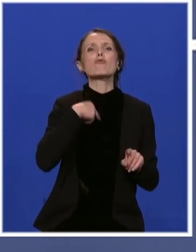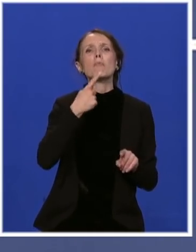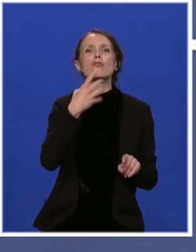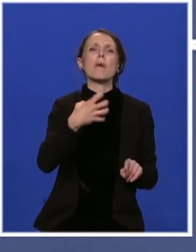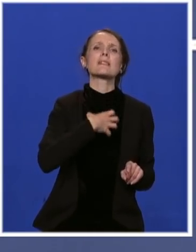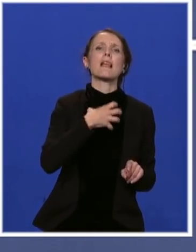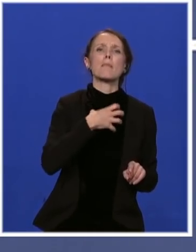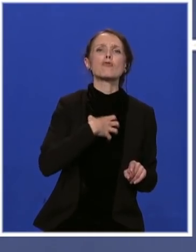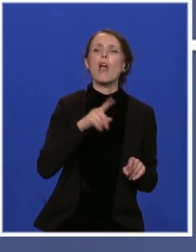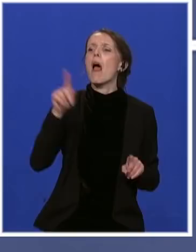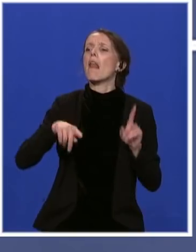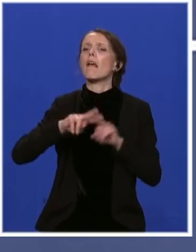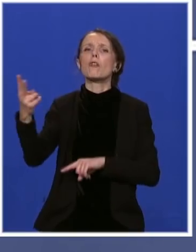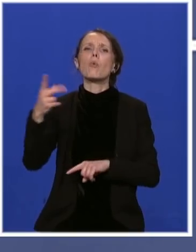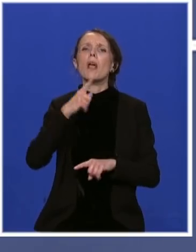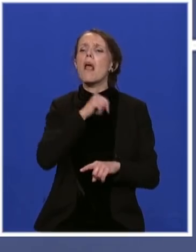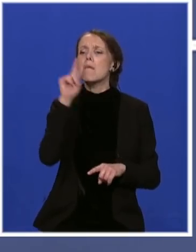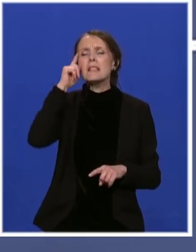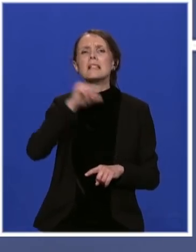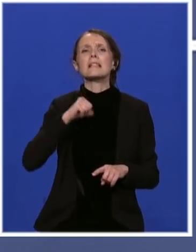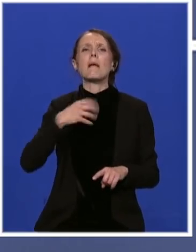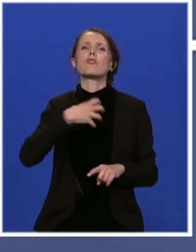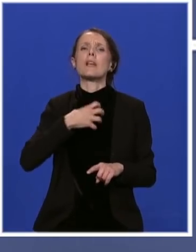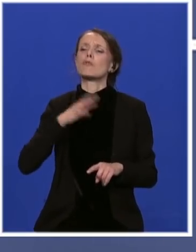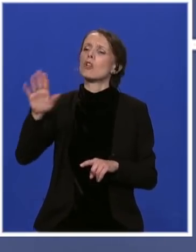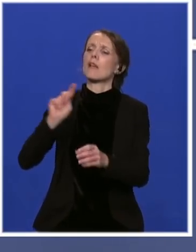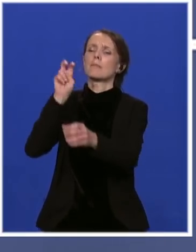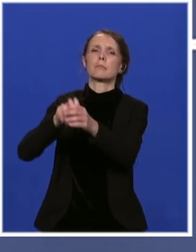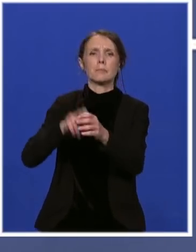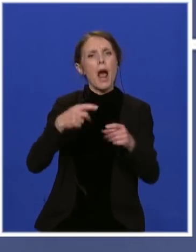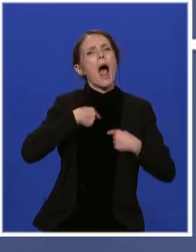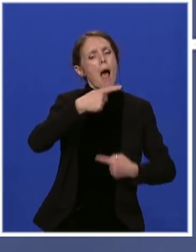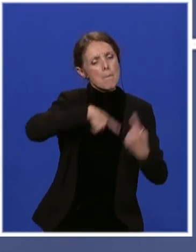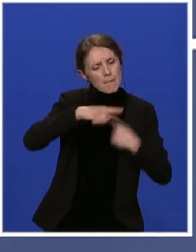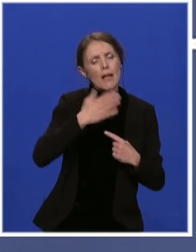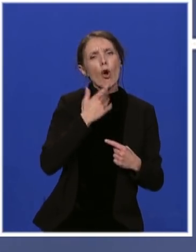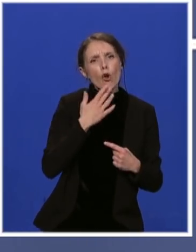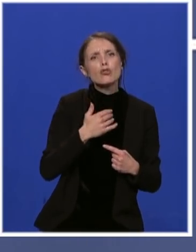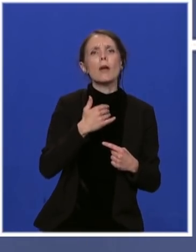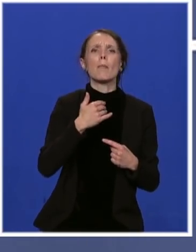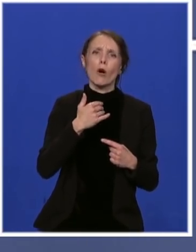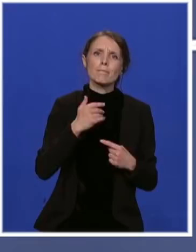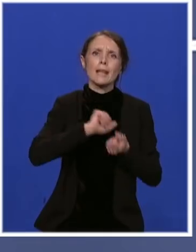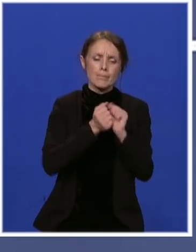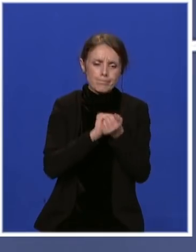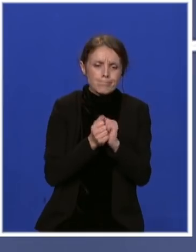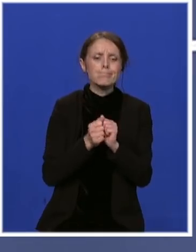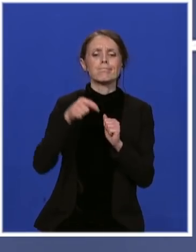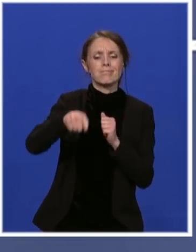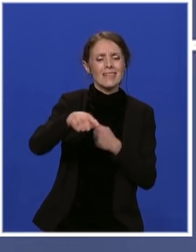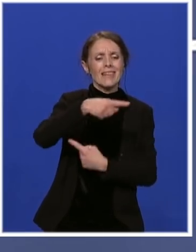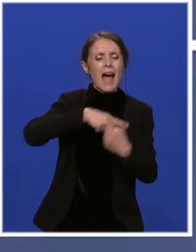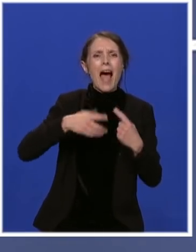na nekoj druge strani. A mi ćemo ovdje da se postaramo da malo brže i malo bolje uredimo međusobne odnose, obezbedimo slobodan